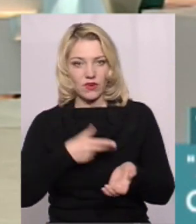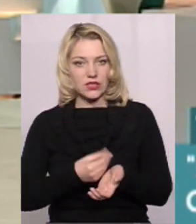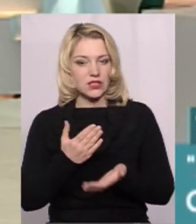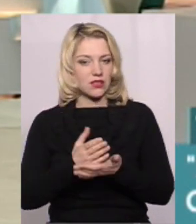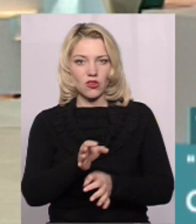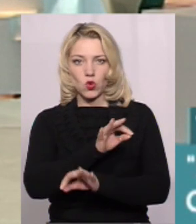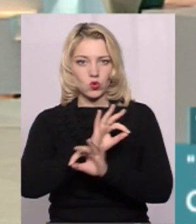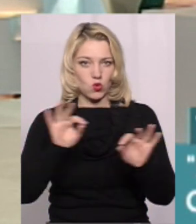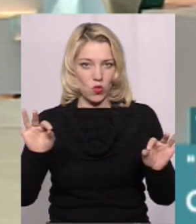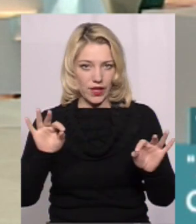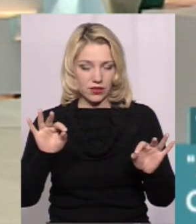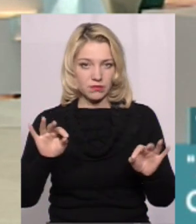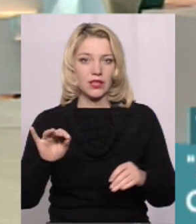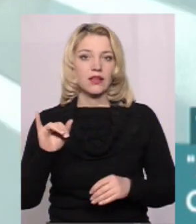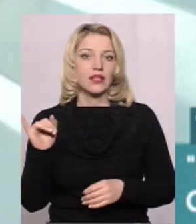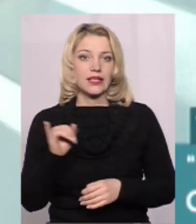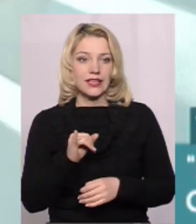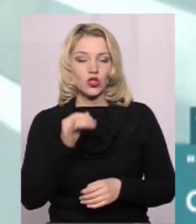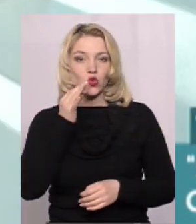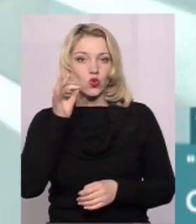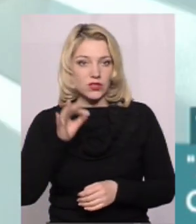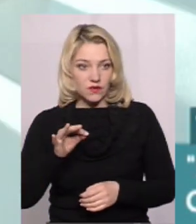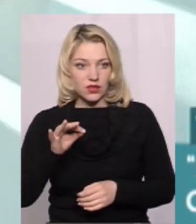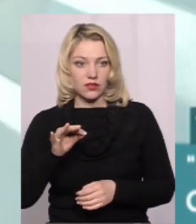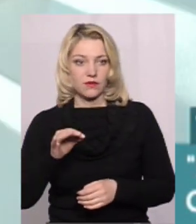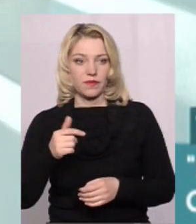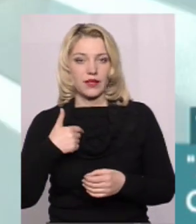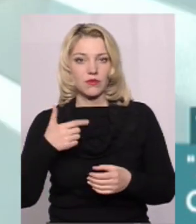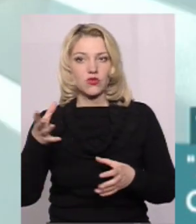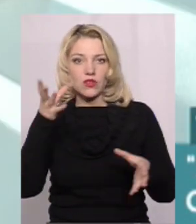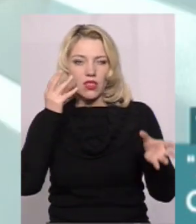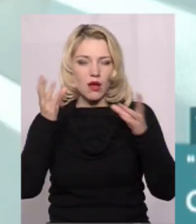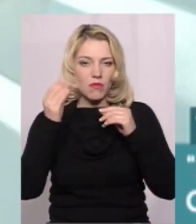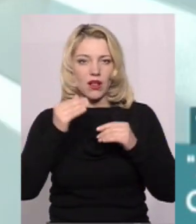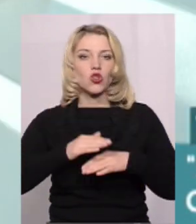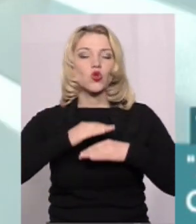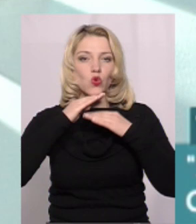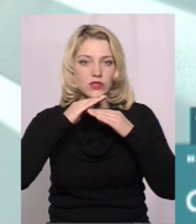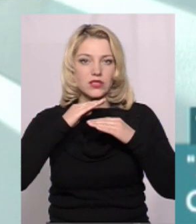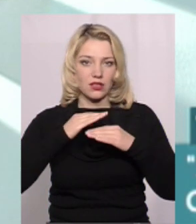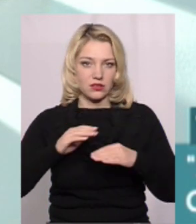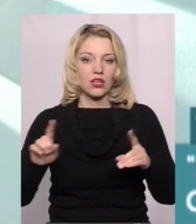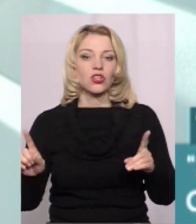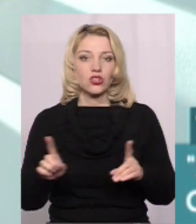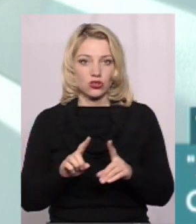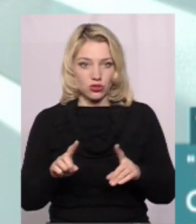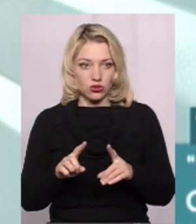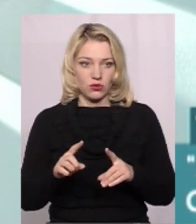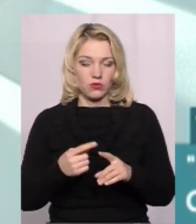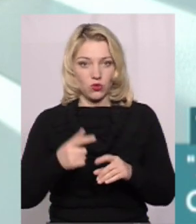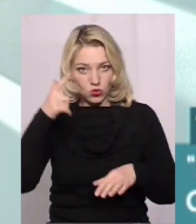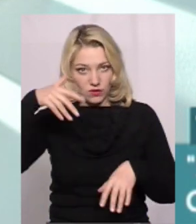досконалим І досвід вже ми набрали достатній для того, щоб, скажімо так,